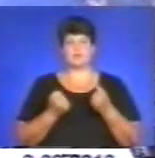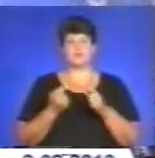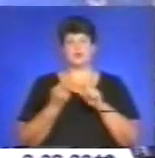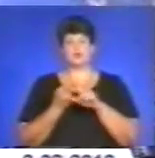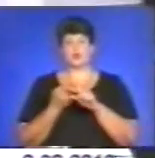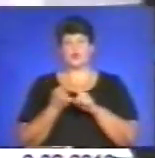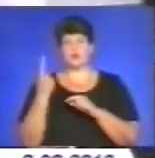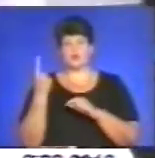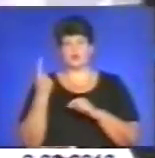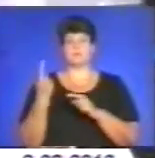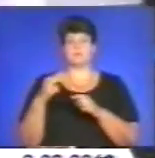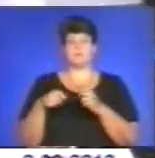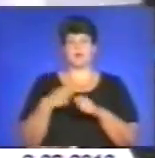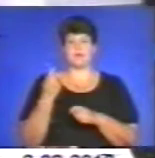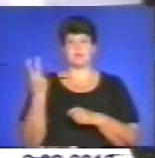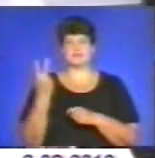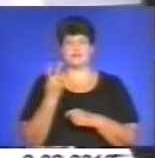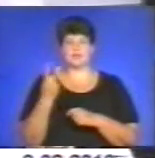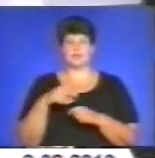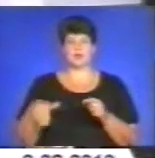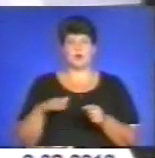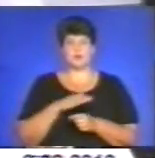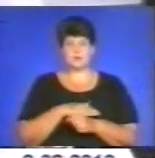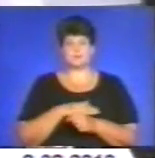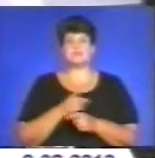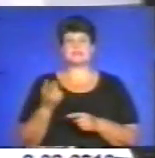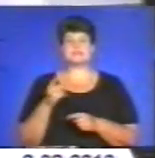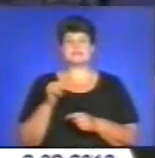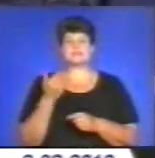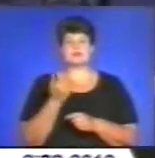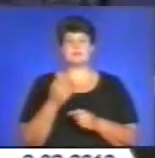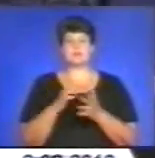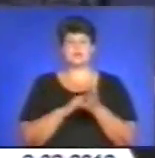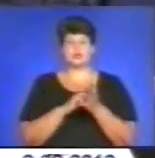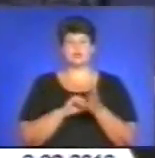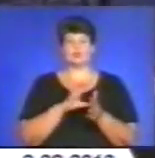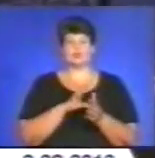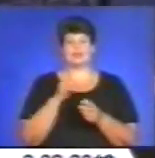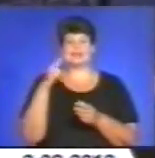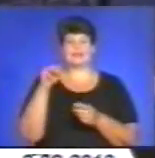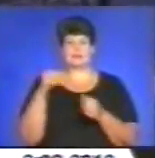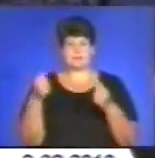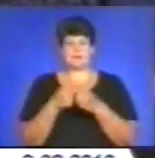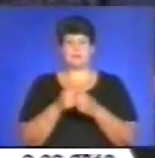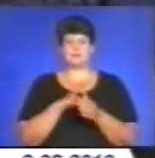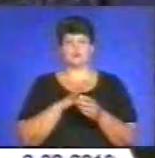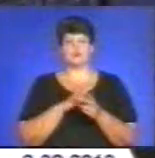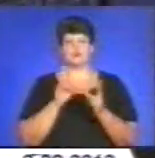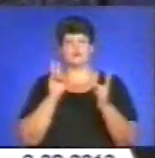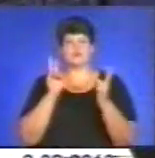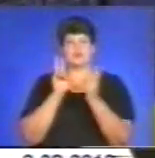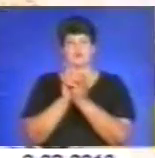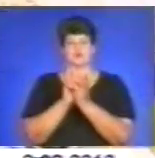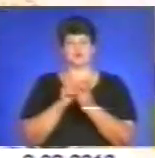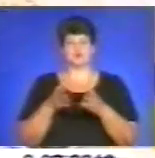зламані обидві ноги. За попередніми даними, причиною ДТП міг бути виїзд на смугу зустрічного руху одного з